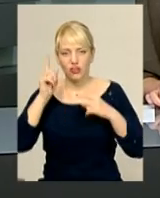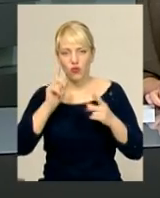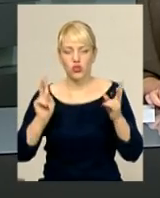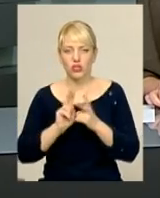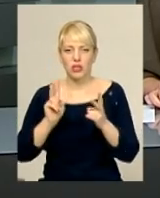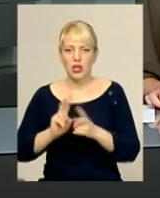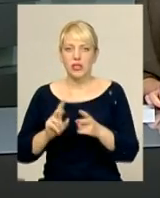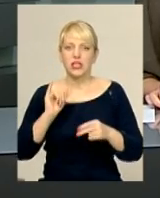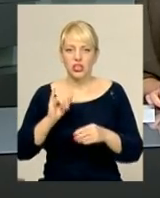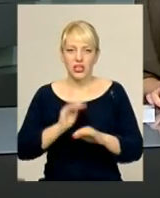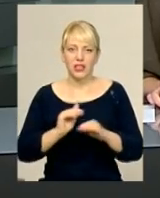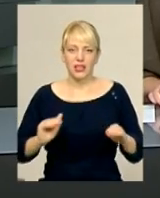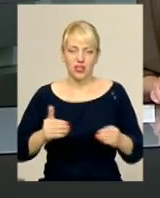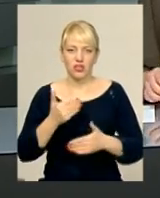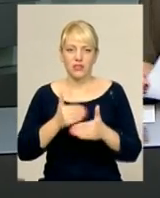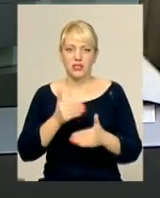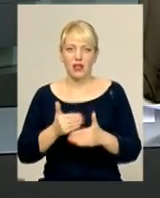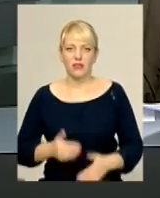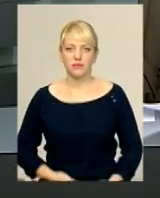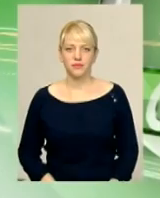під відкритим небом і дитячі вистави.